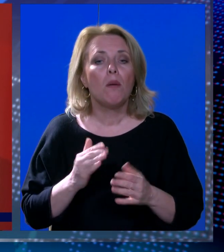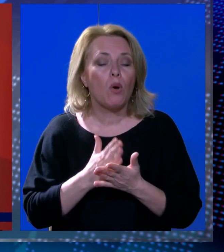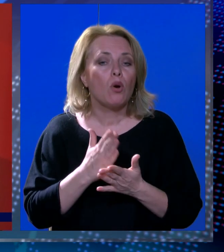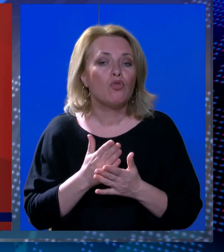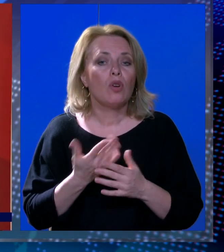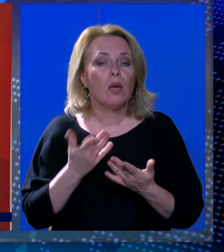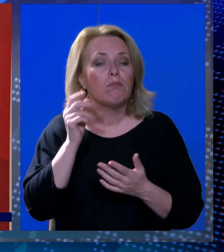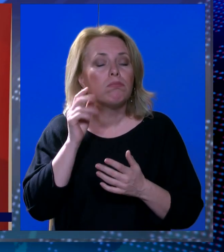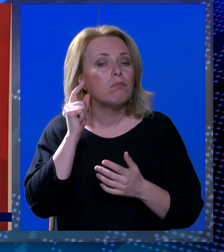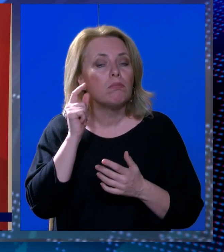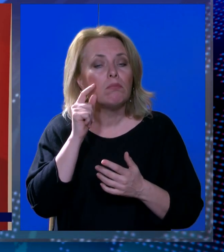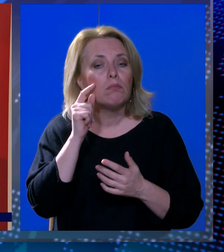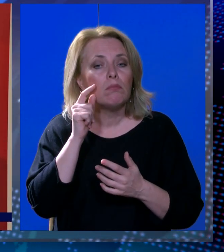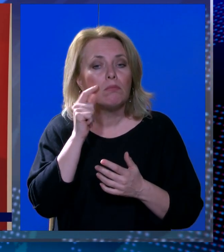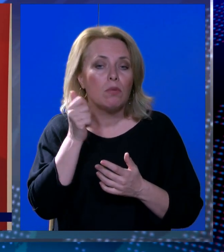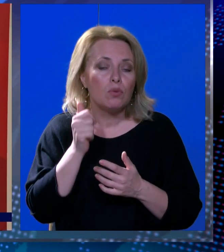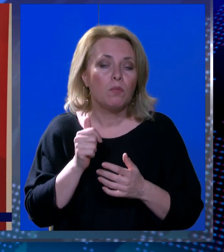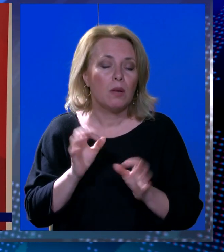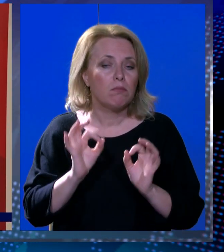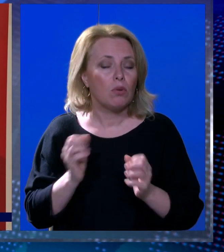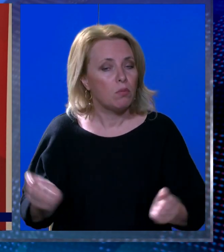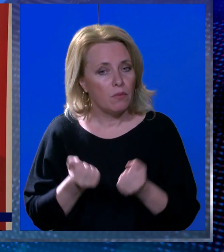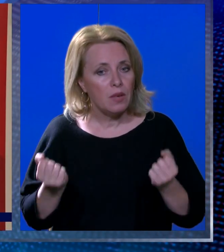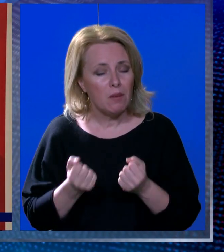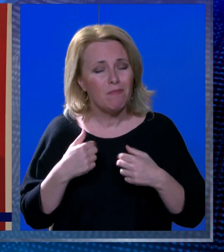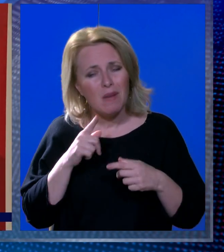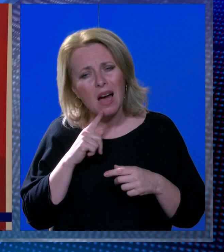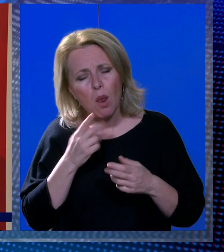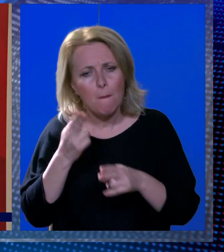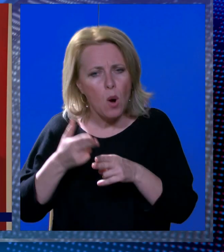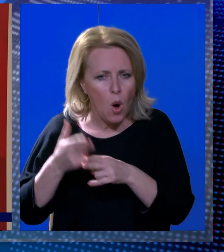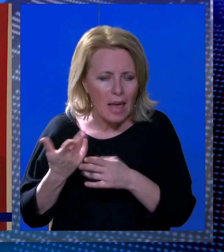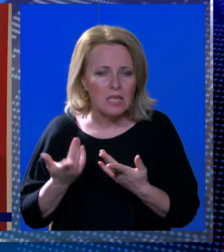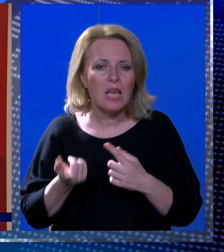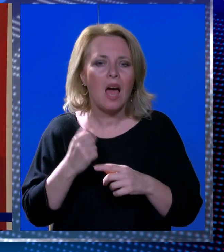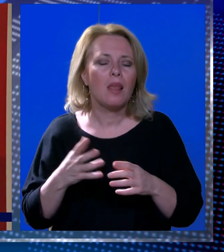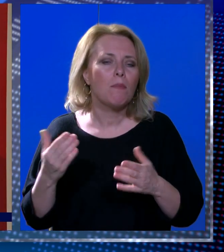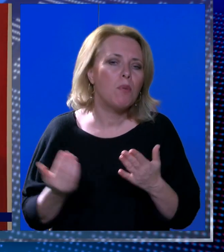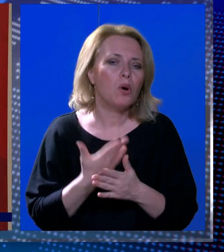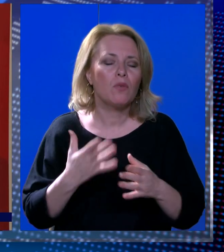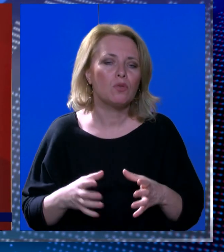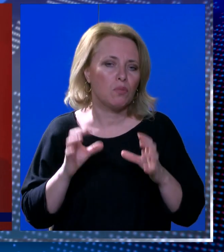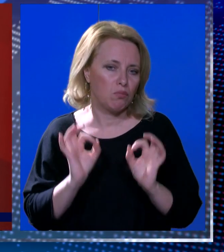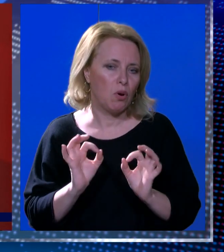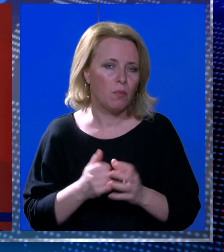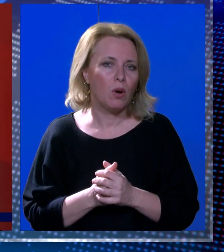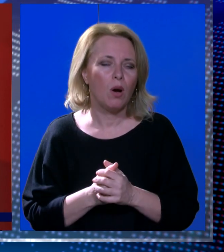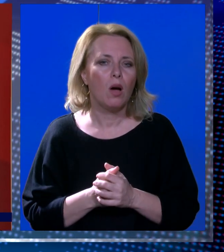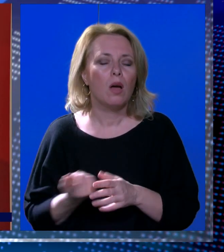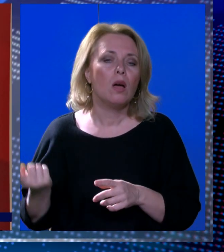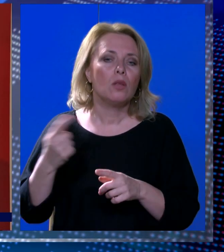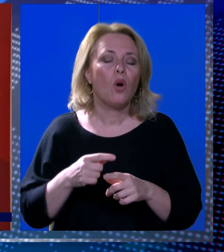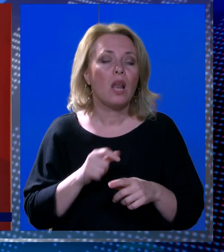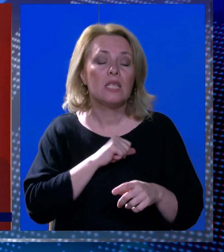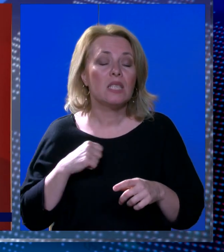angažirani, malo su nas te povrede i te bolesti malo poremetili, ali ponovo smo na dobrom putu. Dolaze